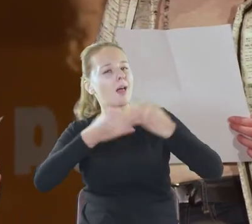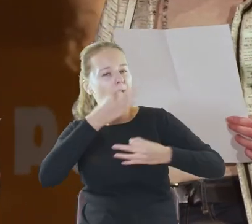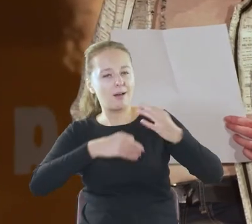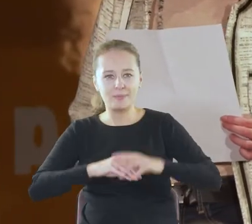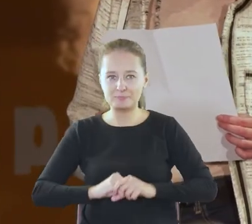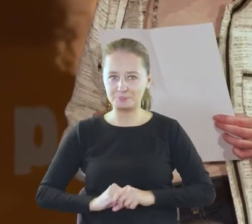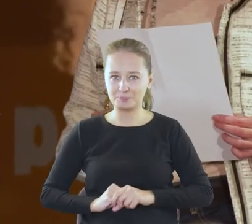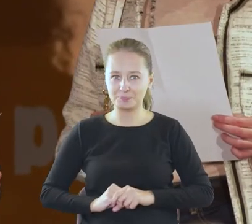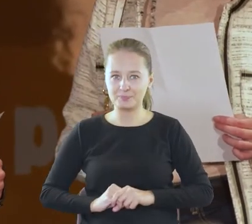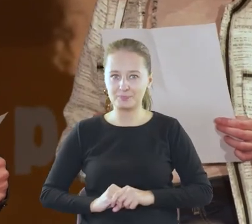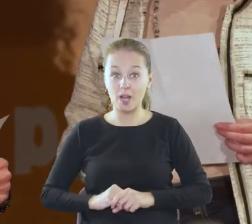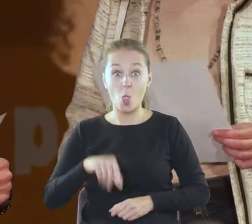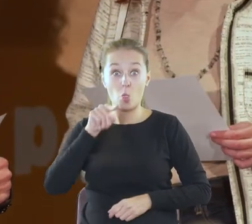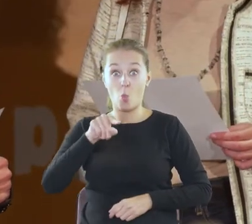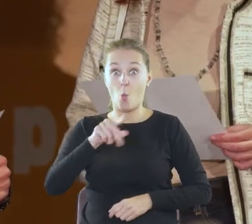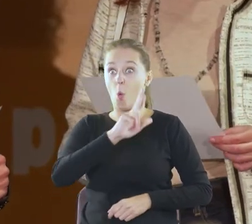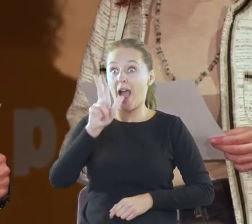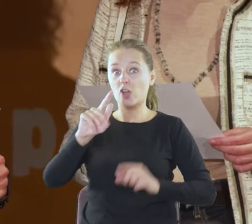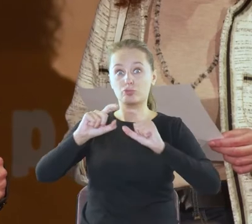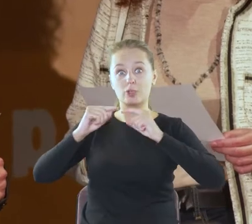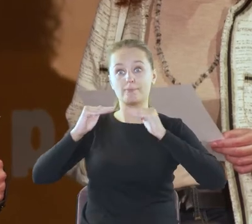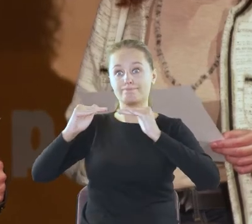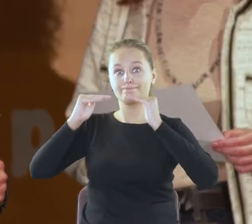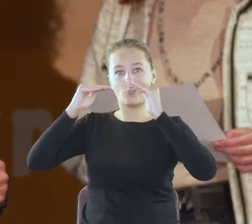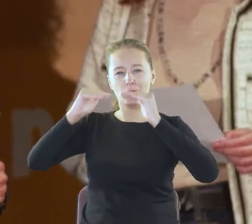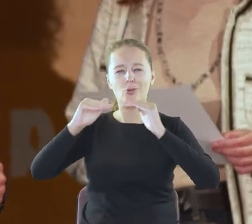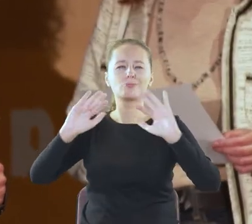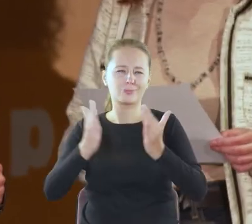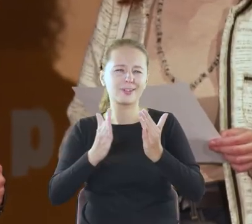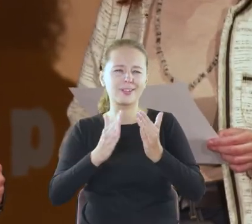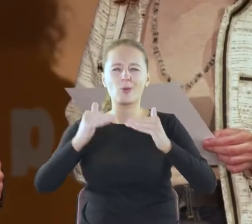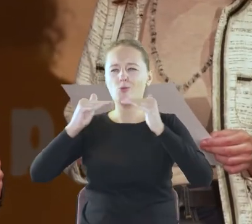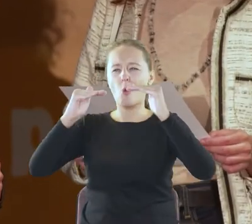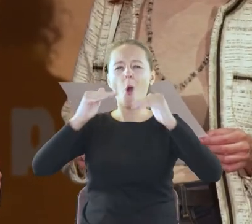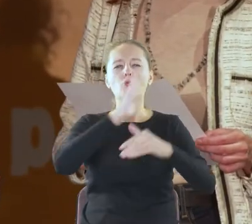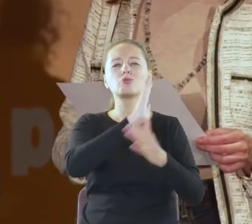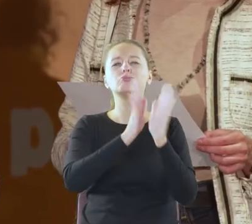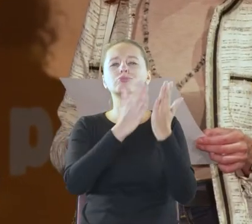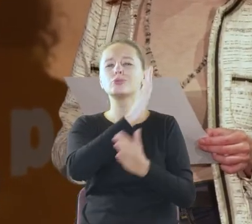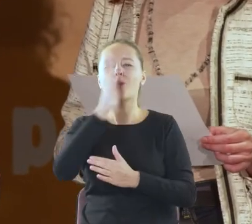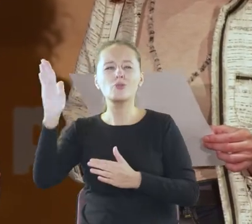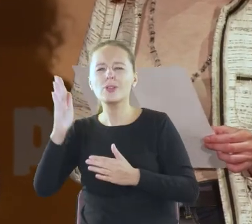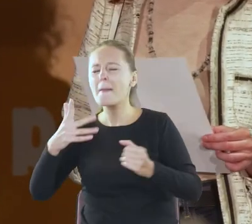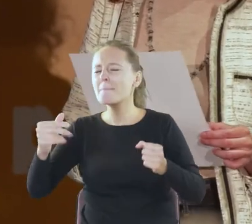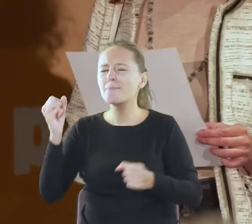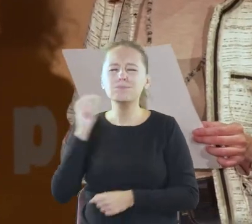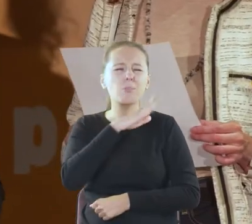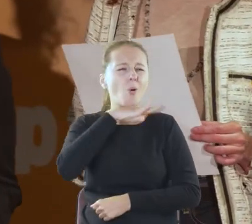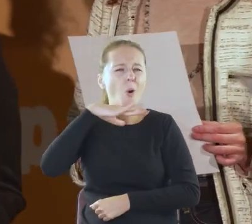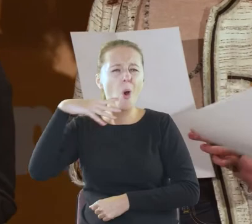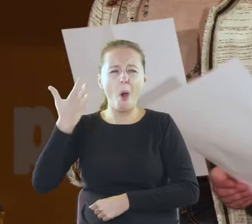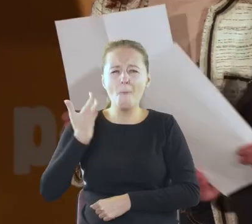Tu na każdym levelu, to znaczy na regale, pełno jest bohaterów, a także archetypiarek.